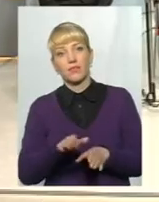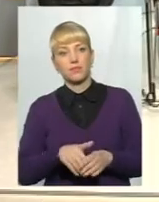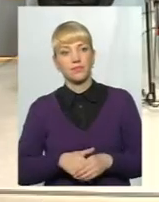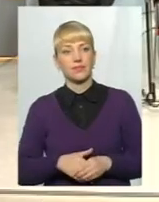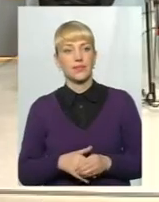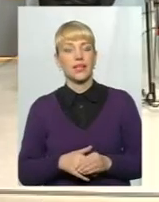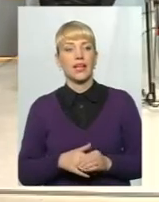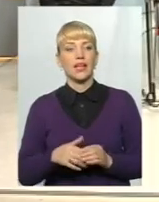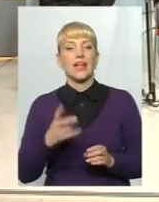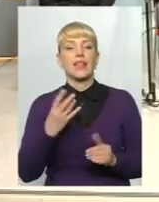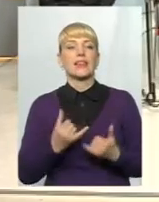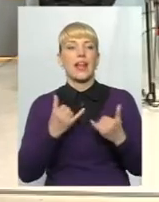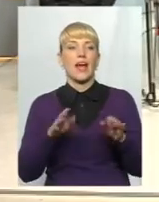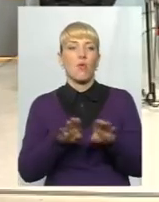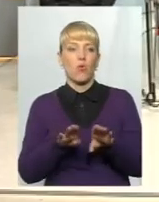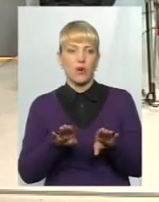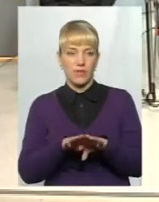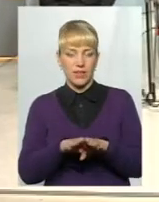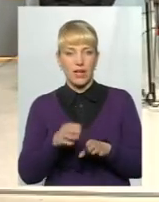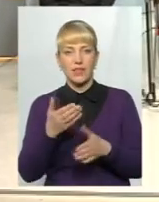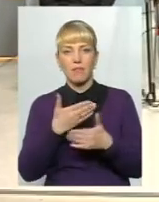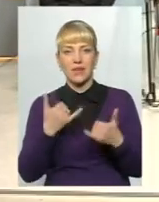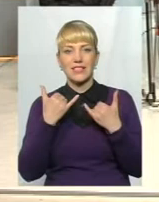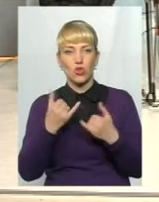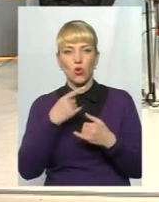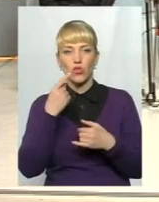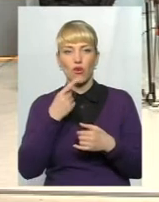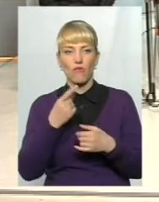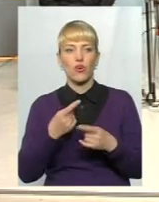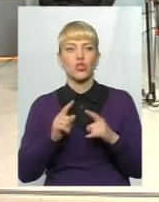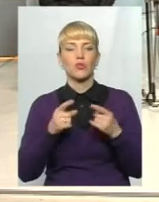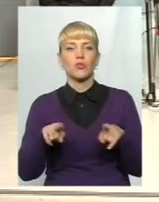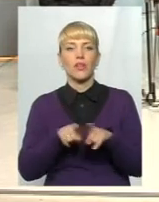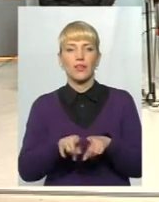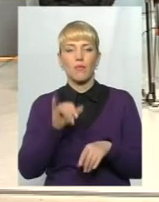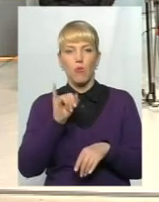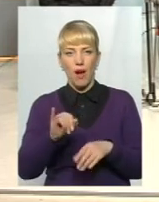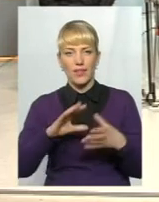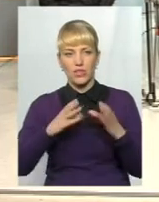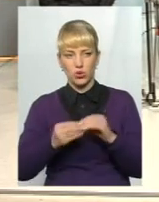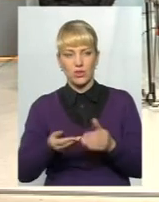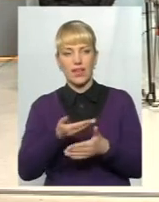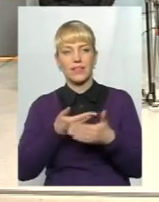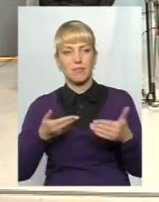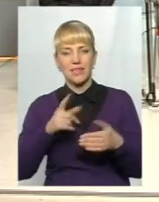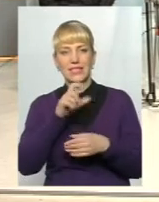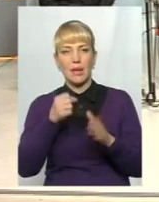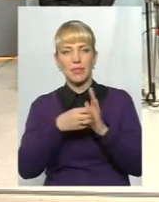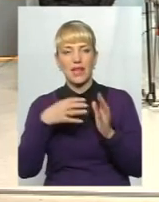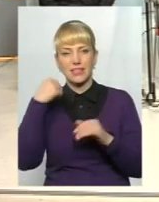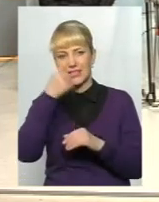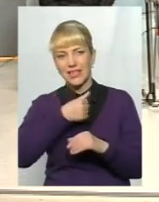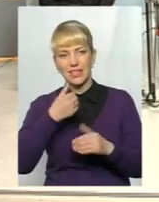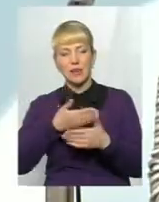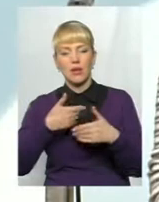Для порівняння. От ми сьогодні говорили, чому от такі погані результати. От ми за 15 рік